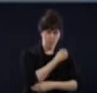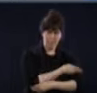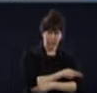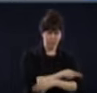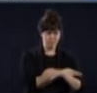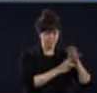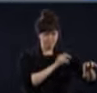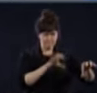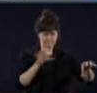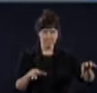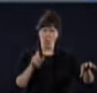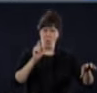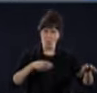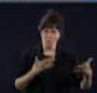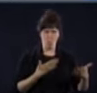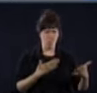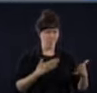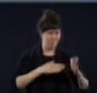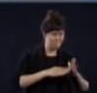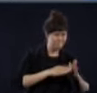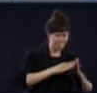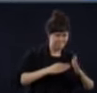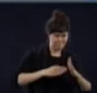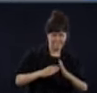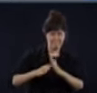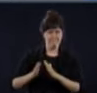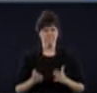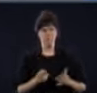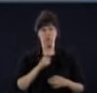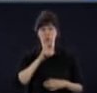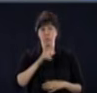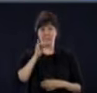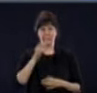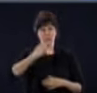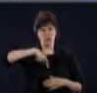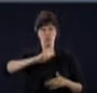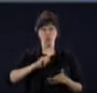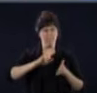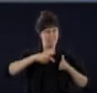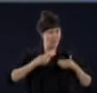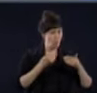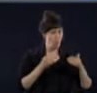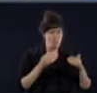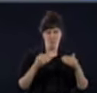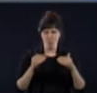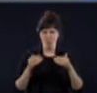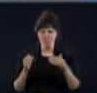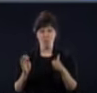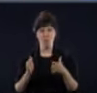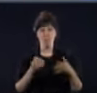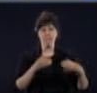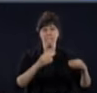que c'est clair qu'en faisant des déconfinements, on va avoir probablement, on le sait, des cas,